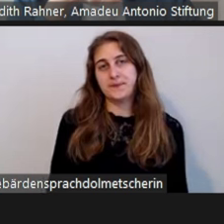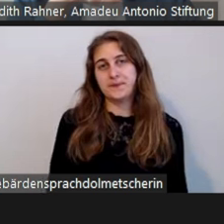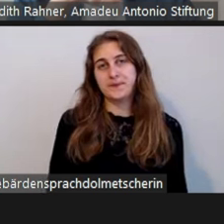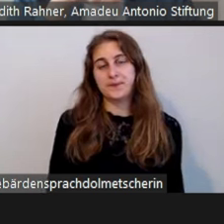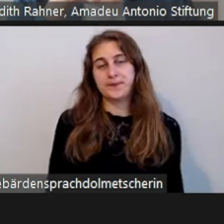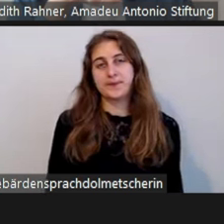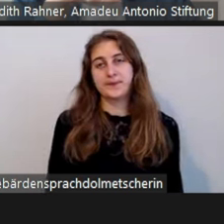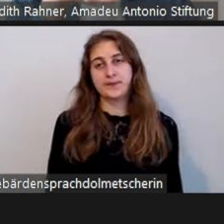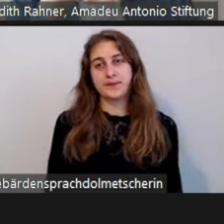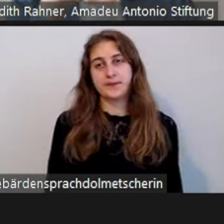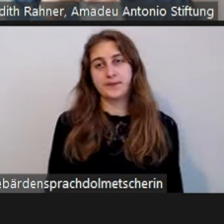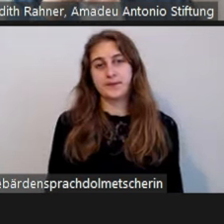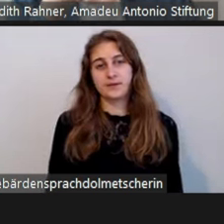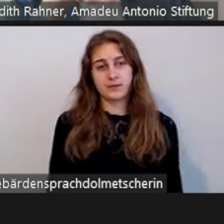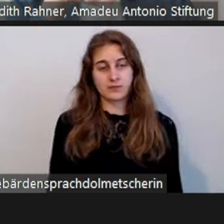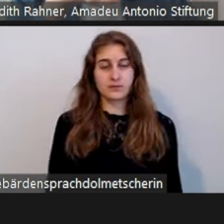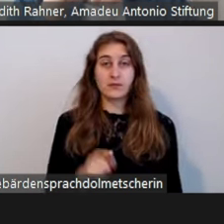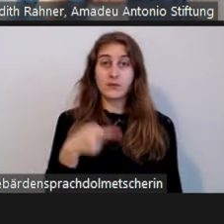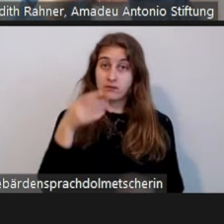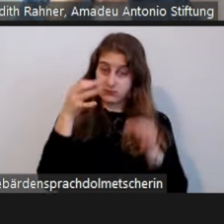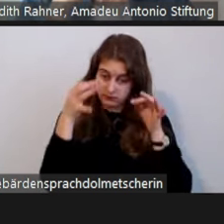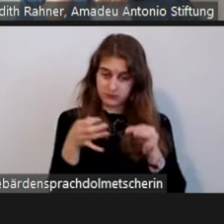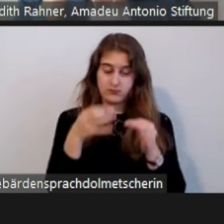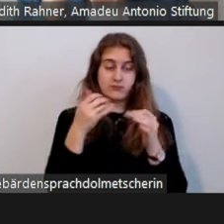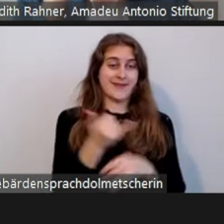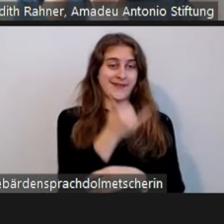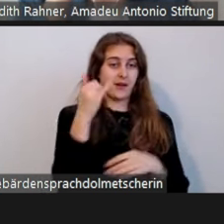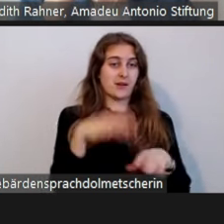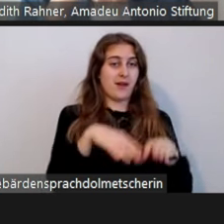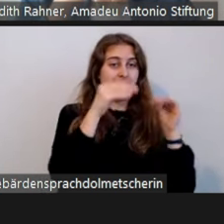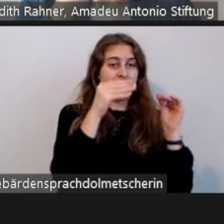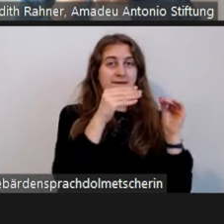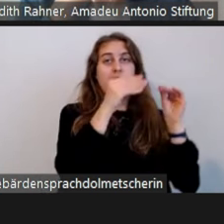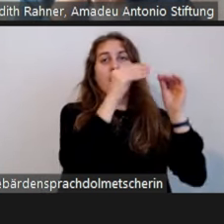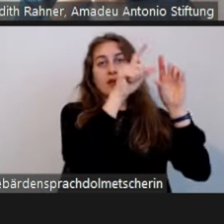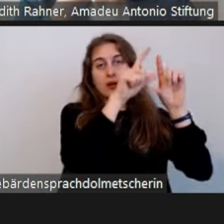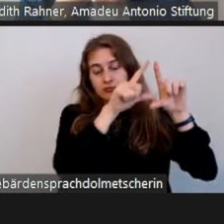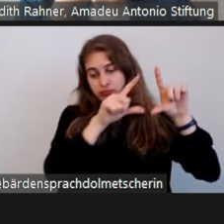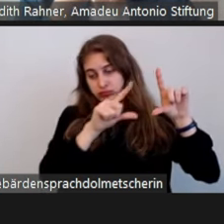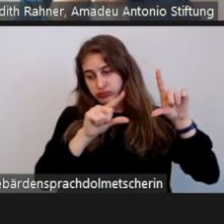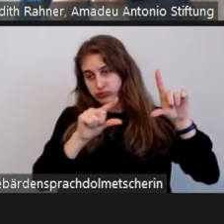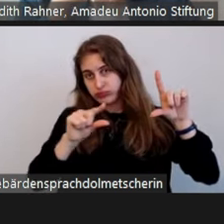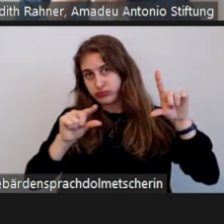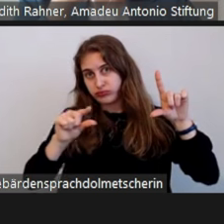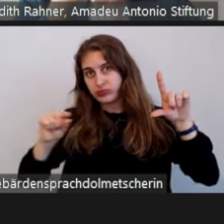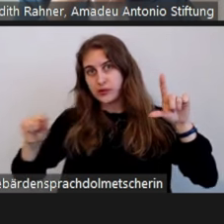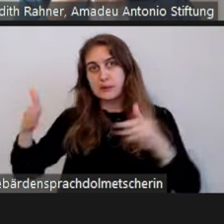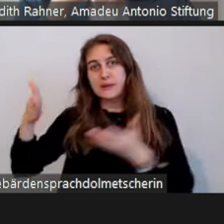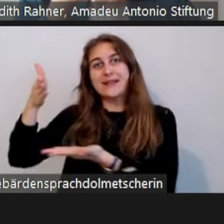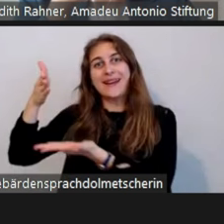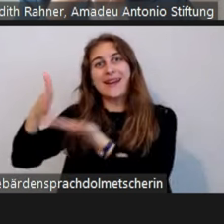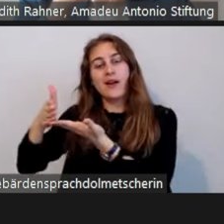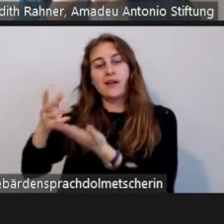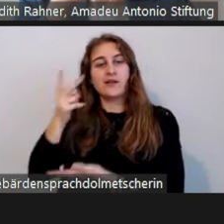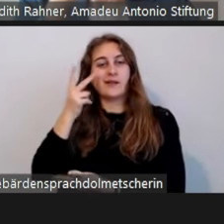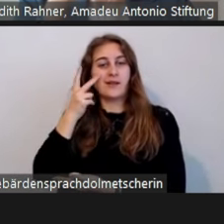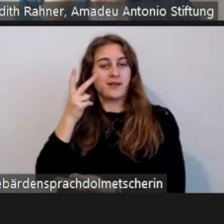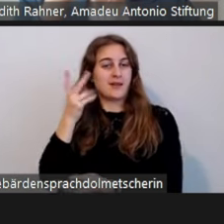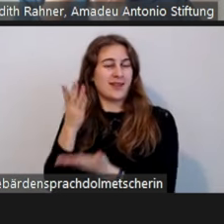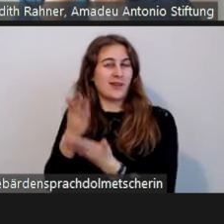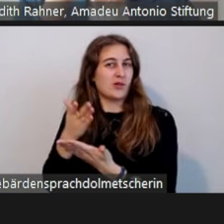Verlauf des Jahres sieht man dann, natürlich mit dem Sinken der öffentlichen oder medialen